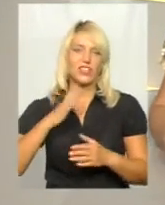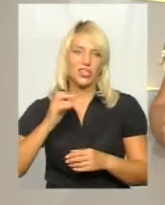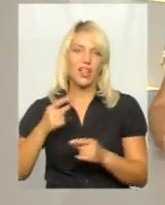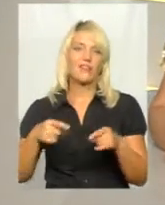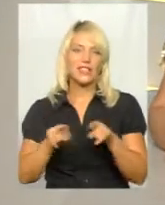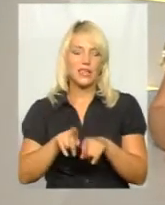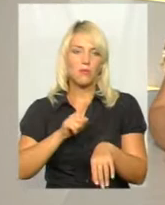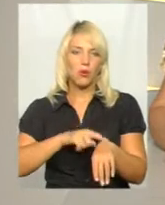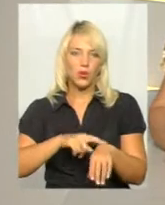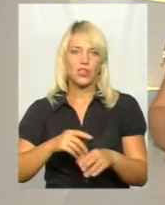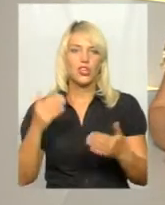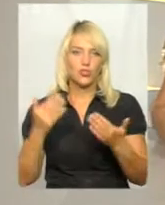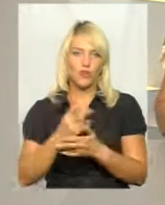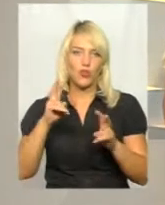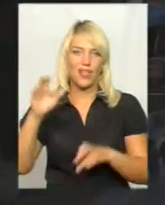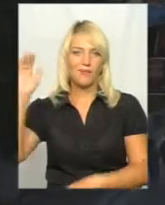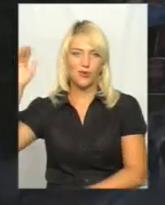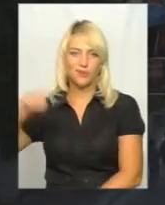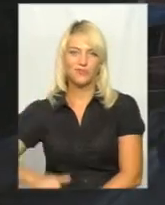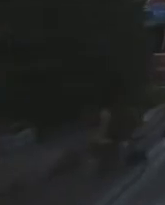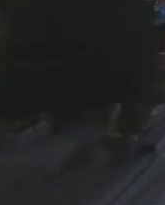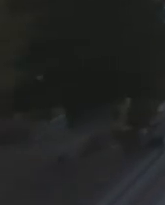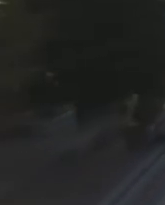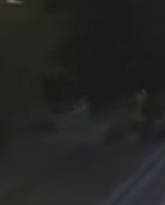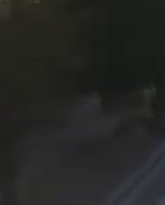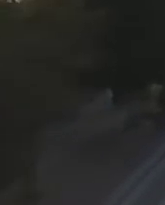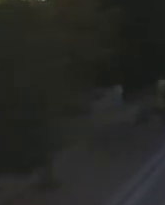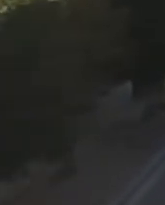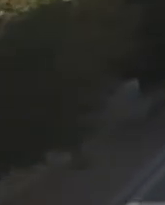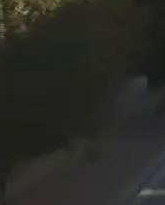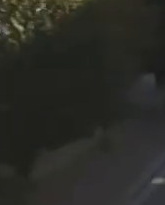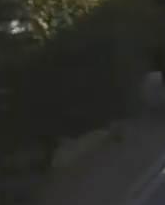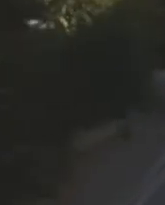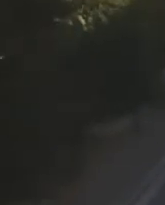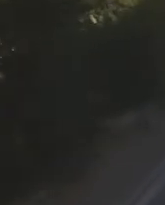у цій же порі, тільки вже з новою темою. Дякую. Дякую.